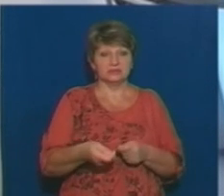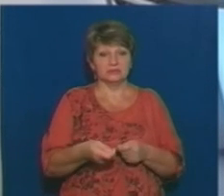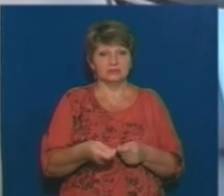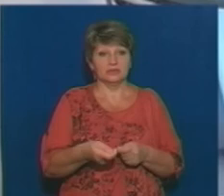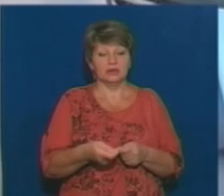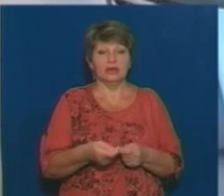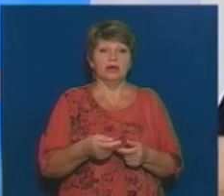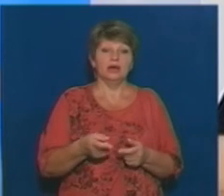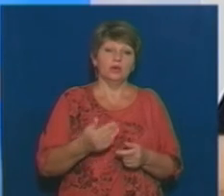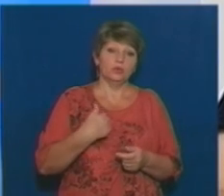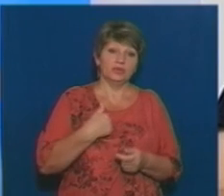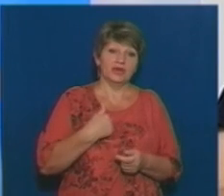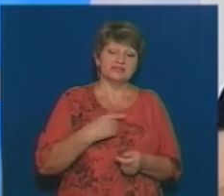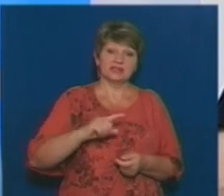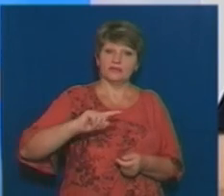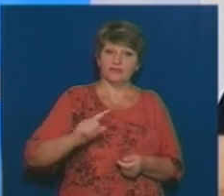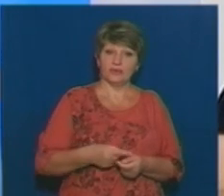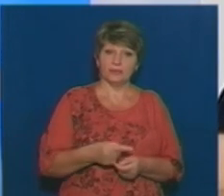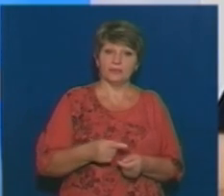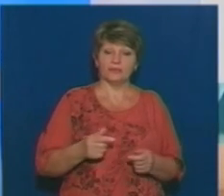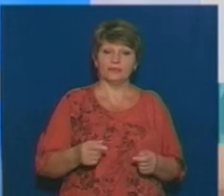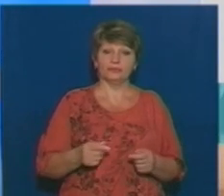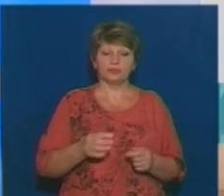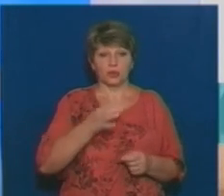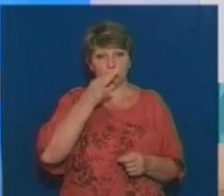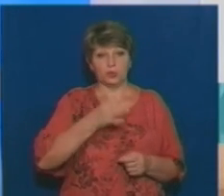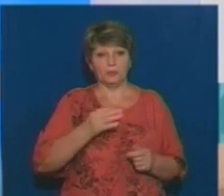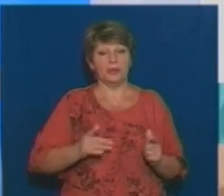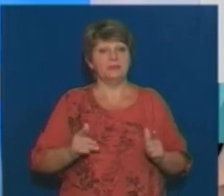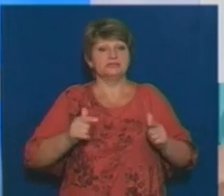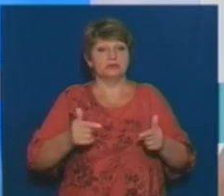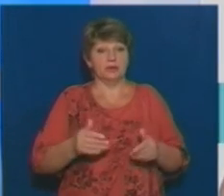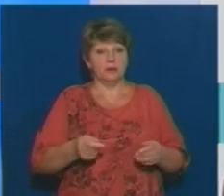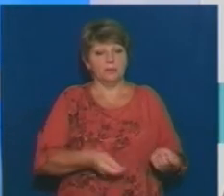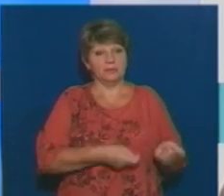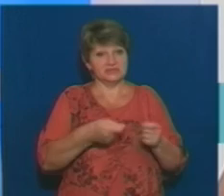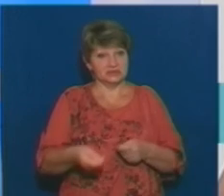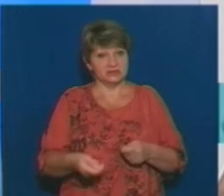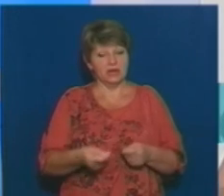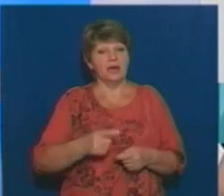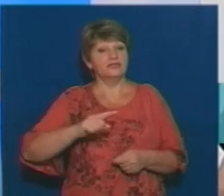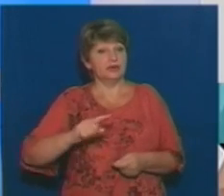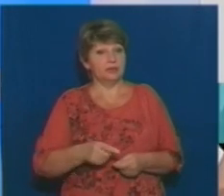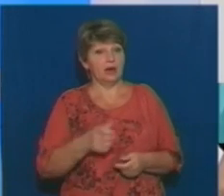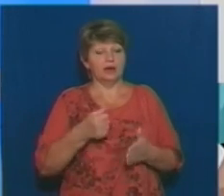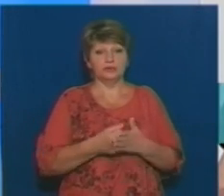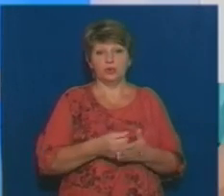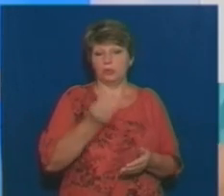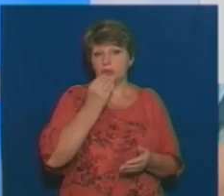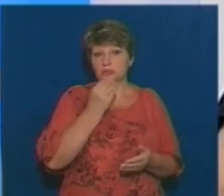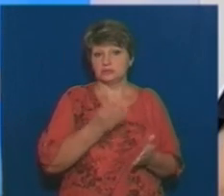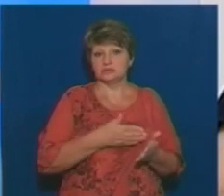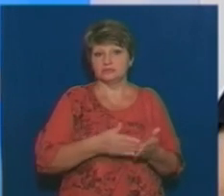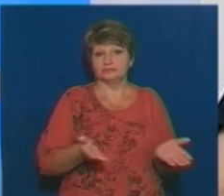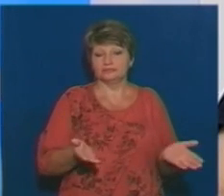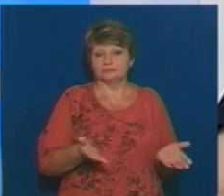ніби від нас вимагають досвід постачання, і саме до цього ставиться вимога, а до продукції вимоги, типу,